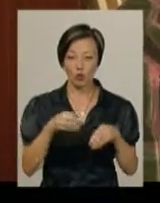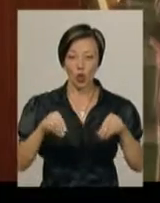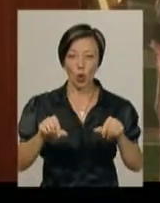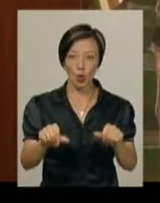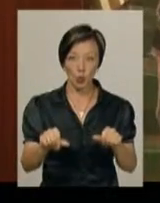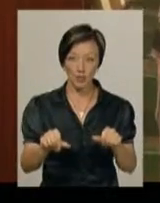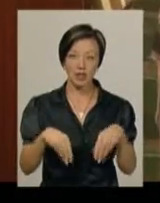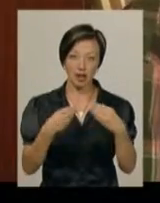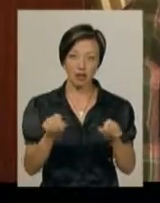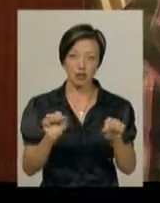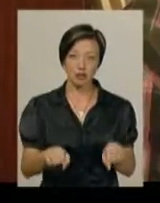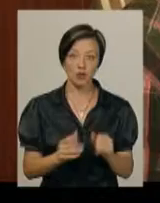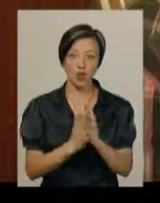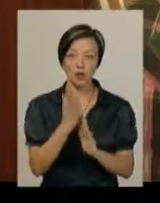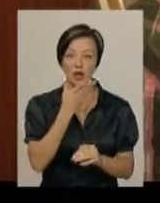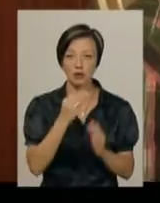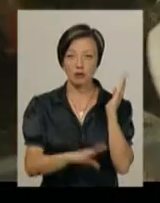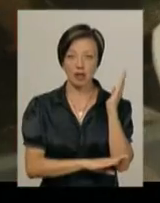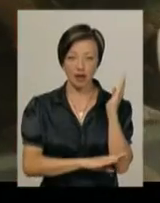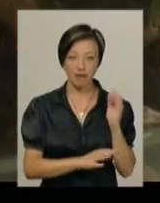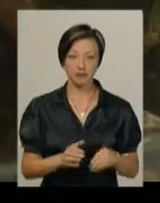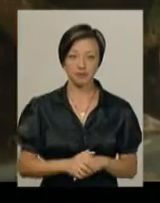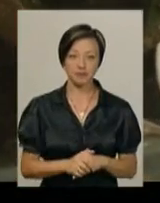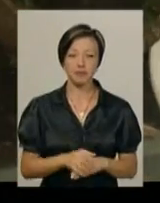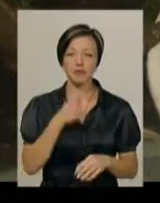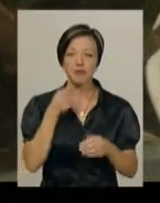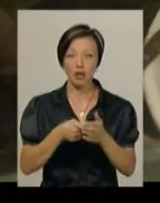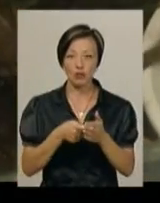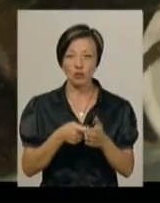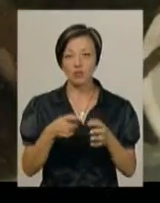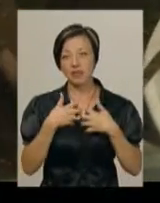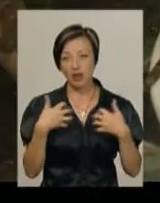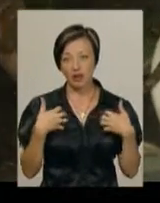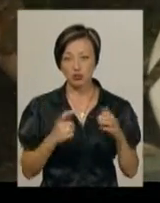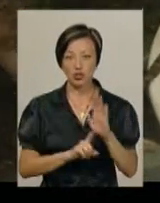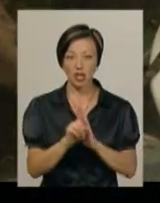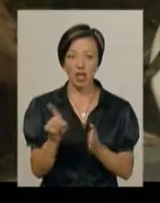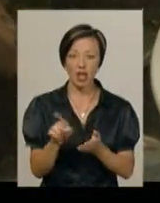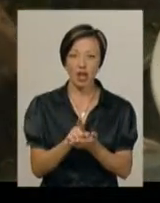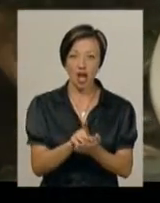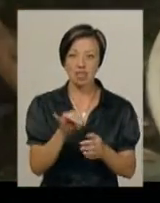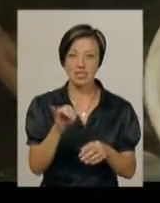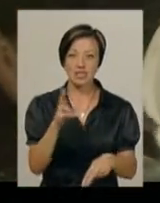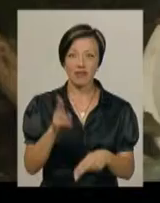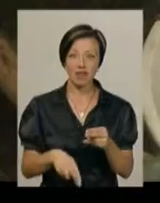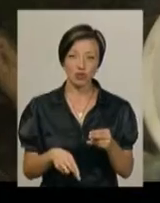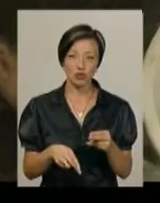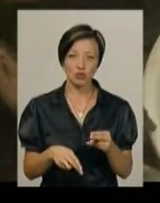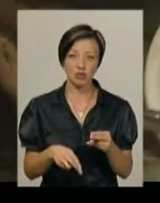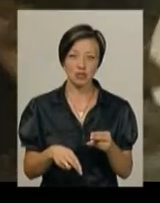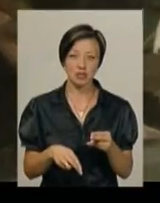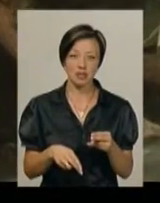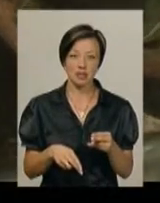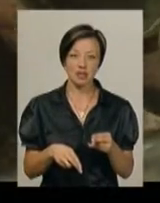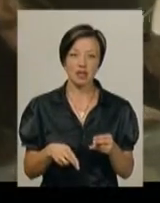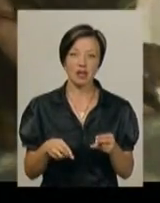дає можливість рости гарно деревам. Ним харчуються якісь тварини, починаються від'їщі роки, завершуючи тими ж